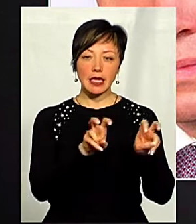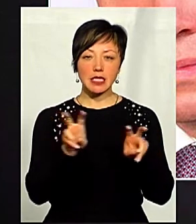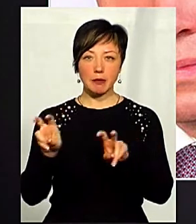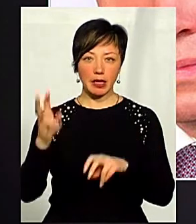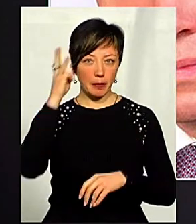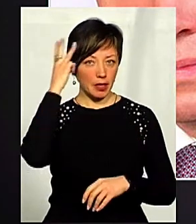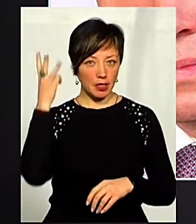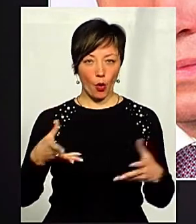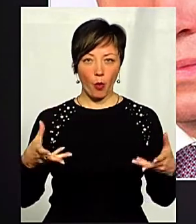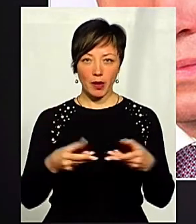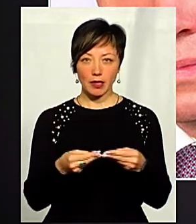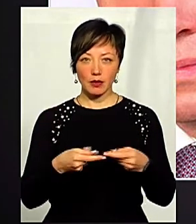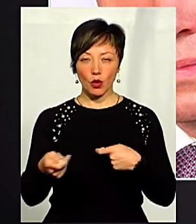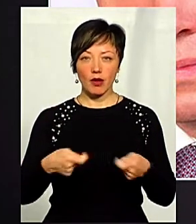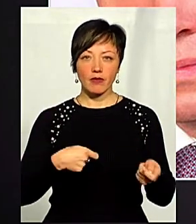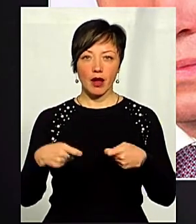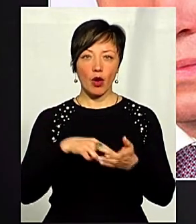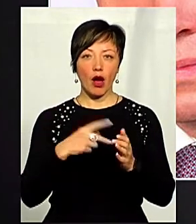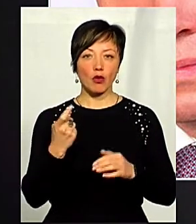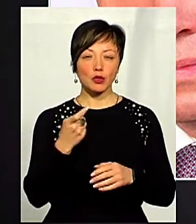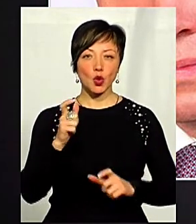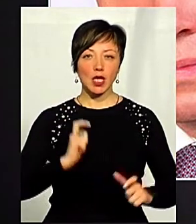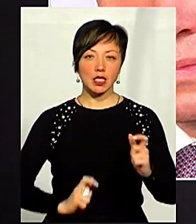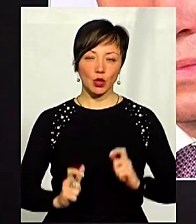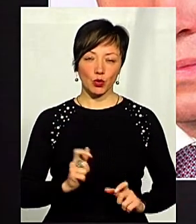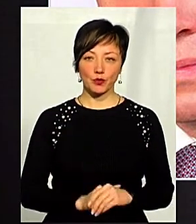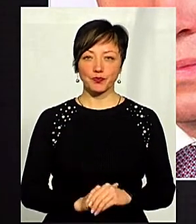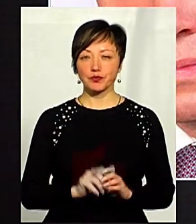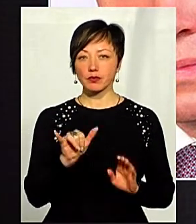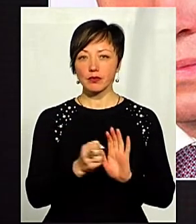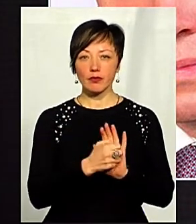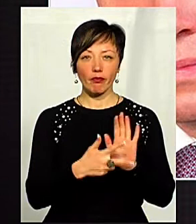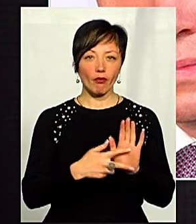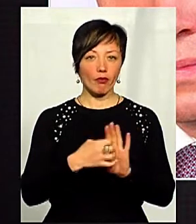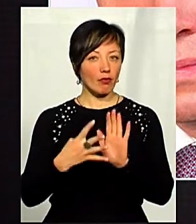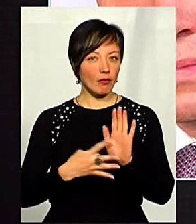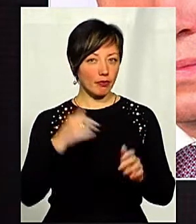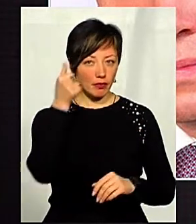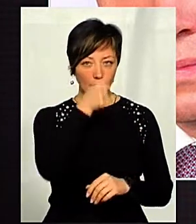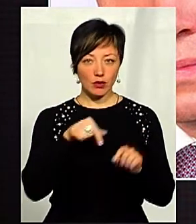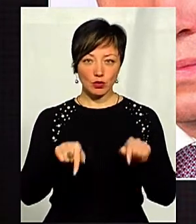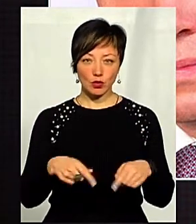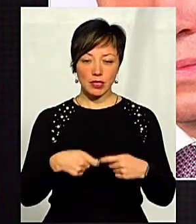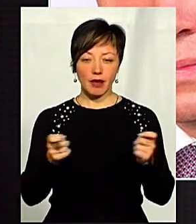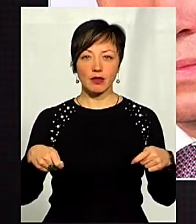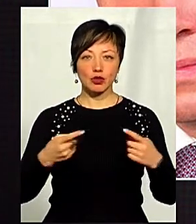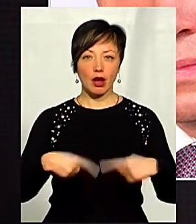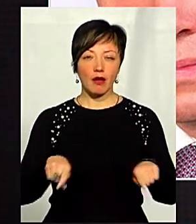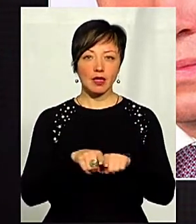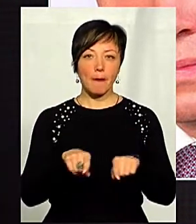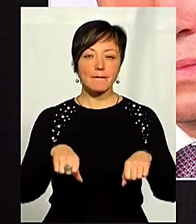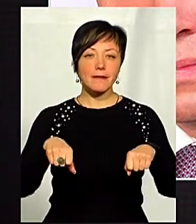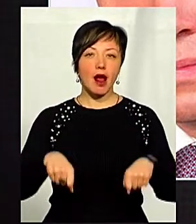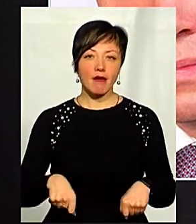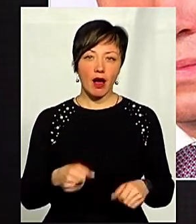Хмельницького кооперативно-торгівельно-економічного інституту. У 2018-2019 тут же завідувач кафедри права,